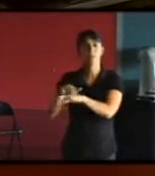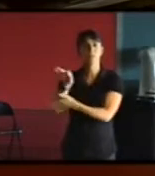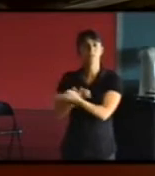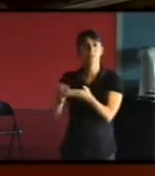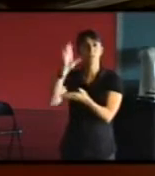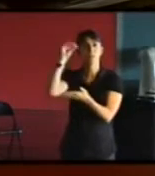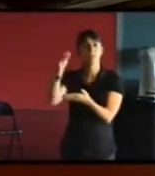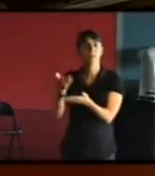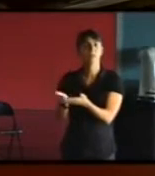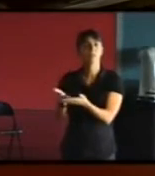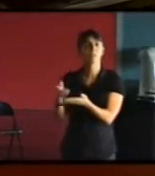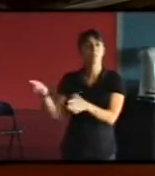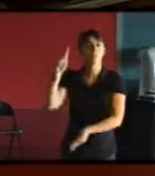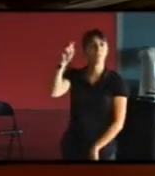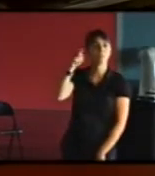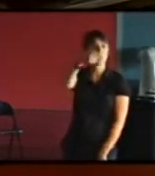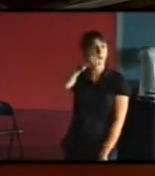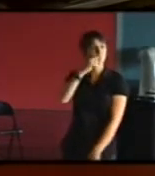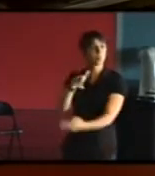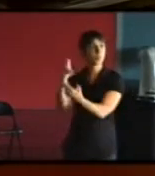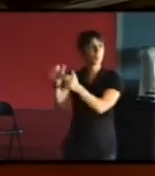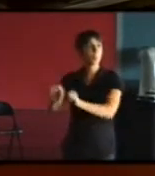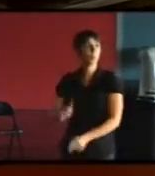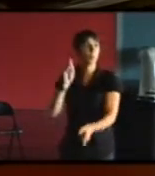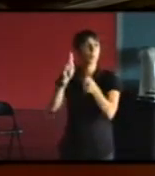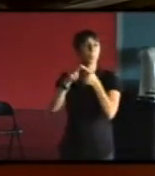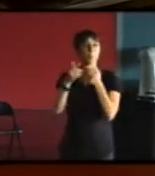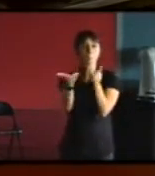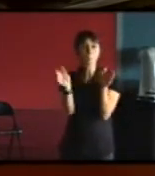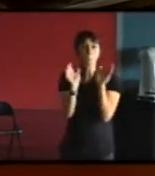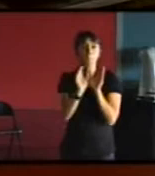interpellation sur leur façon d'interpréter les codes de l'isolation